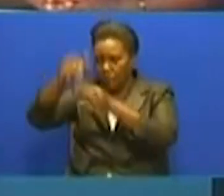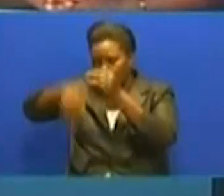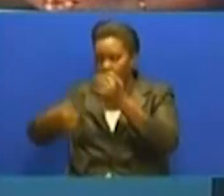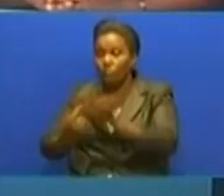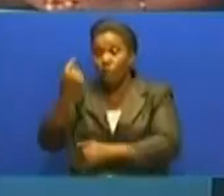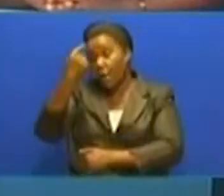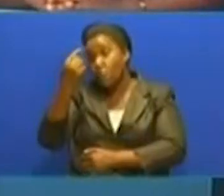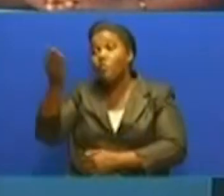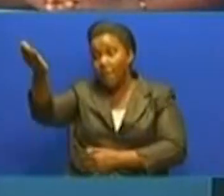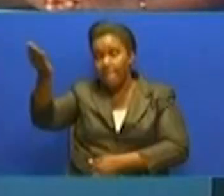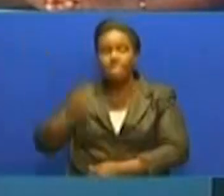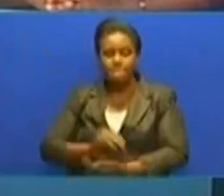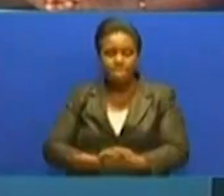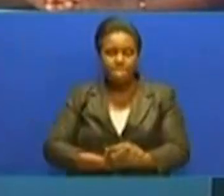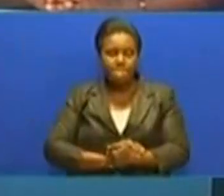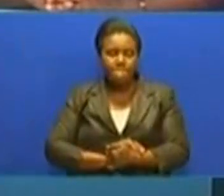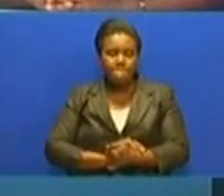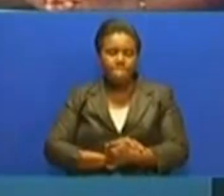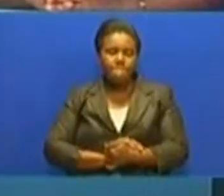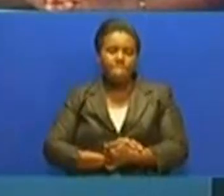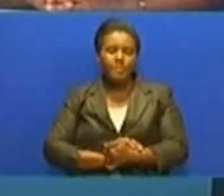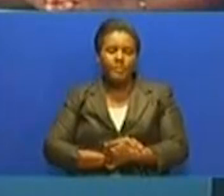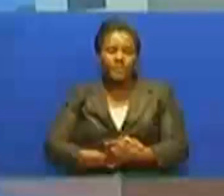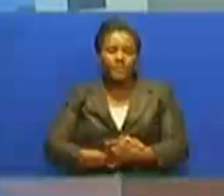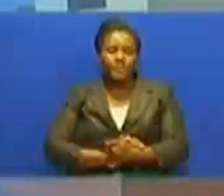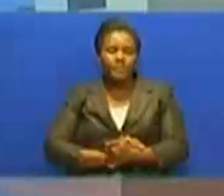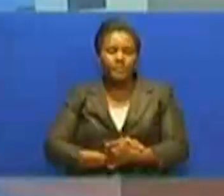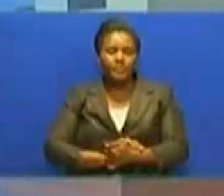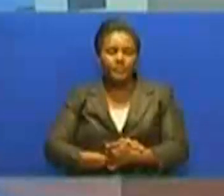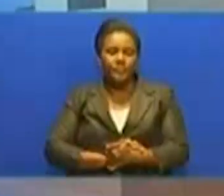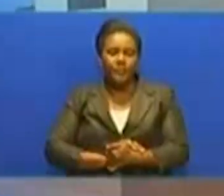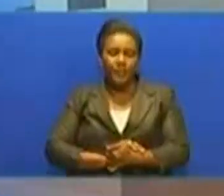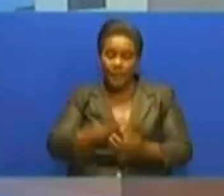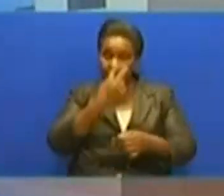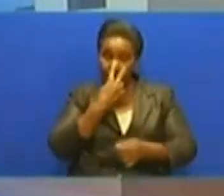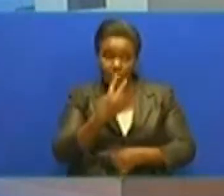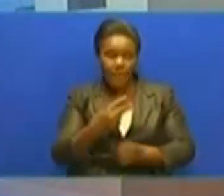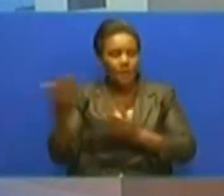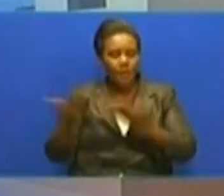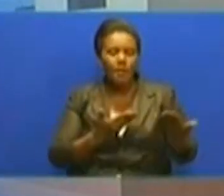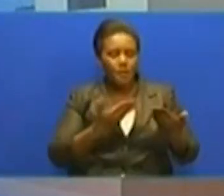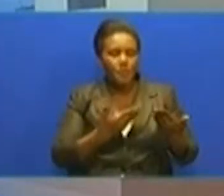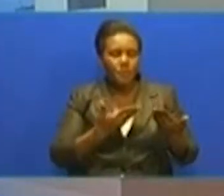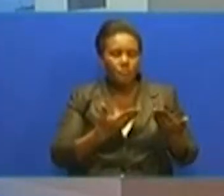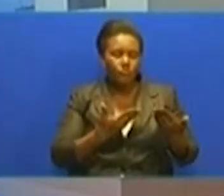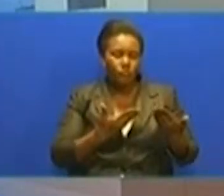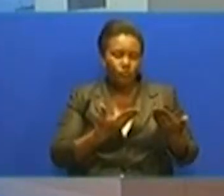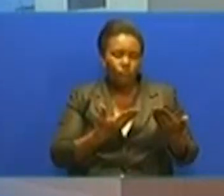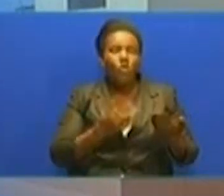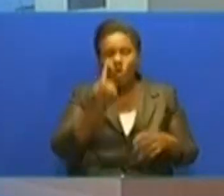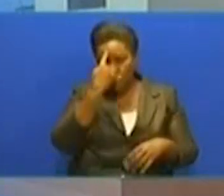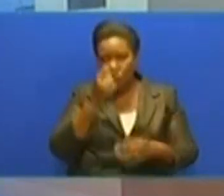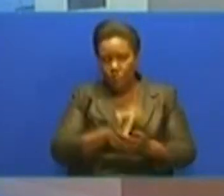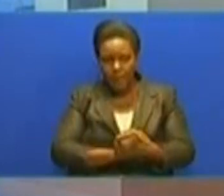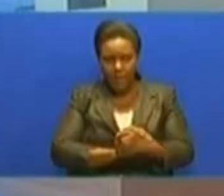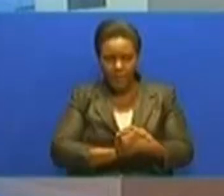tarifa hiyo, tujunge na chunga runza, ambayo kukadika studio zetu za jijini Dodoma. Na mtuza manji karibu karika tarifa hii